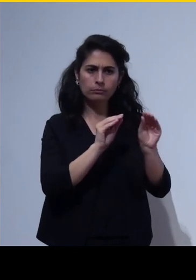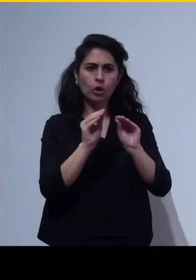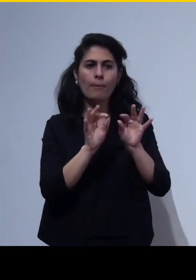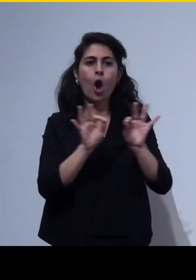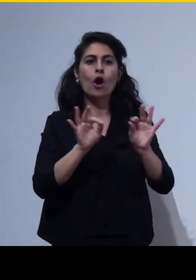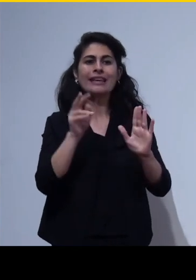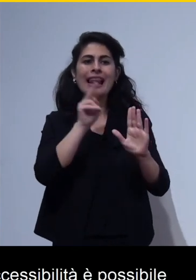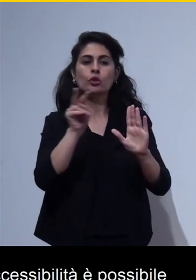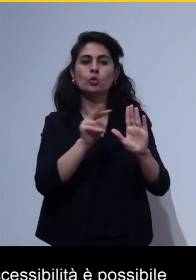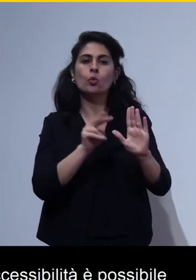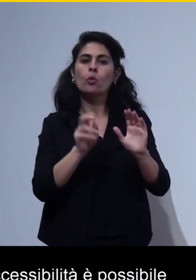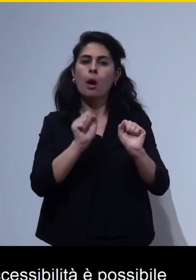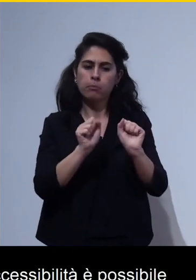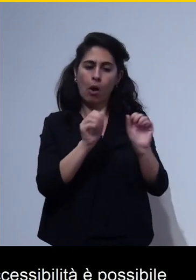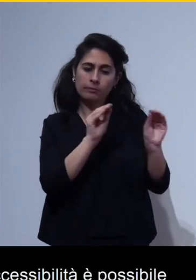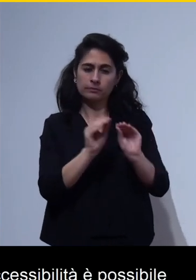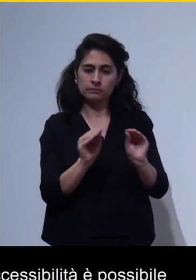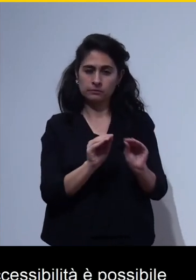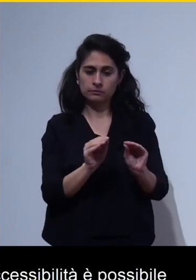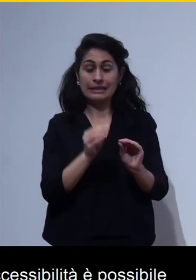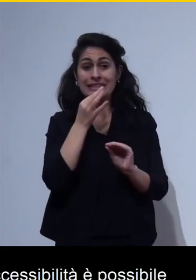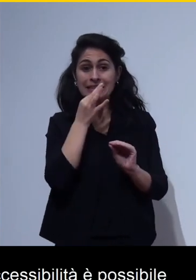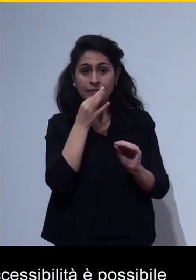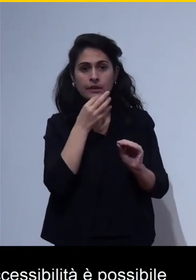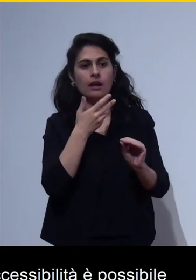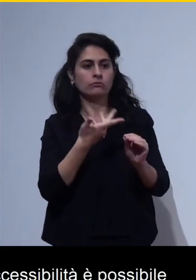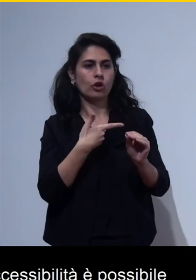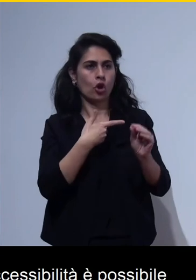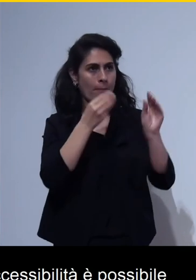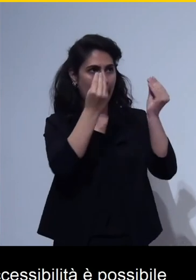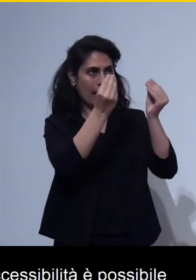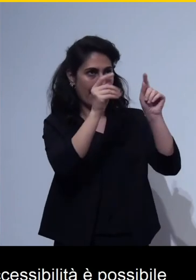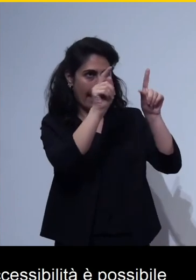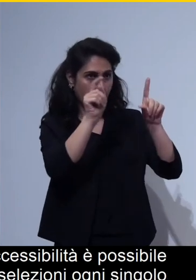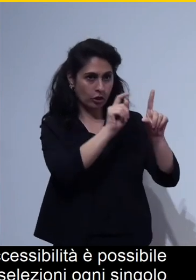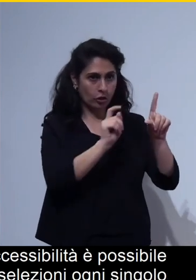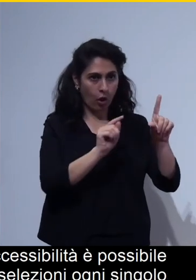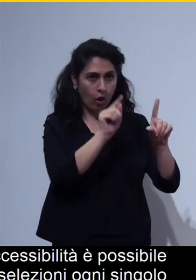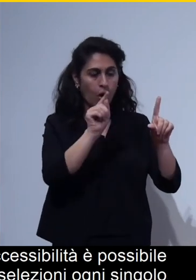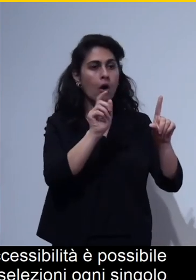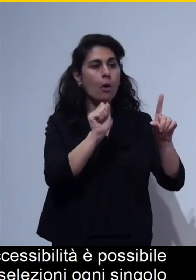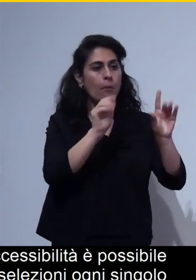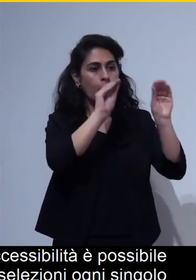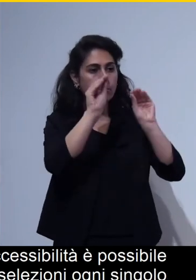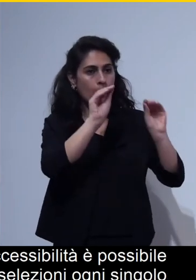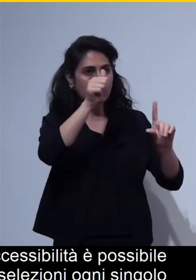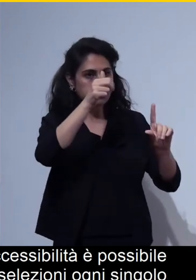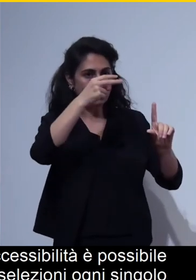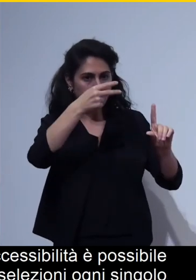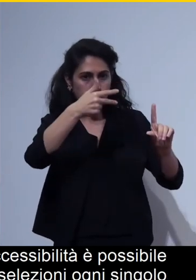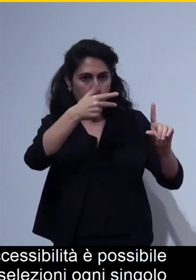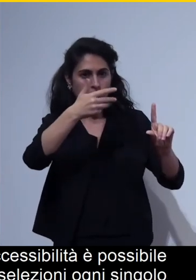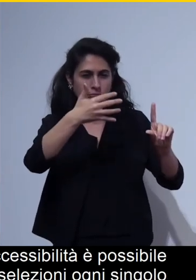quindi se tu selezioni ogni singolo elemento quindi vedi che anche proprio nell'ordine di apparizione